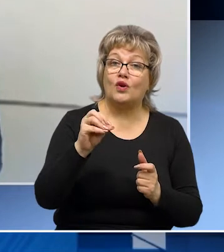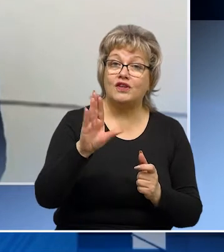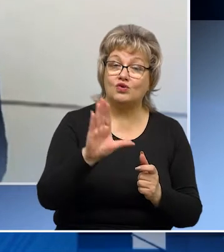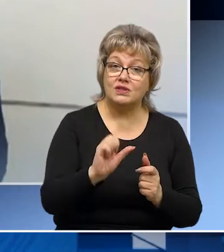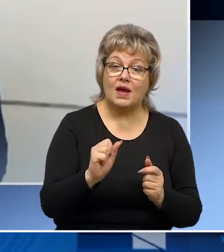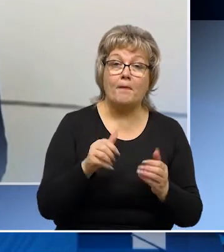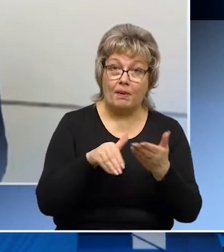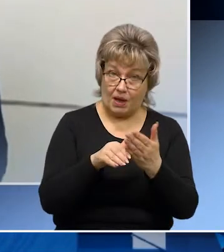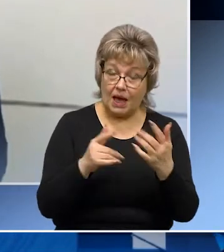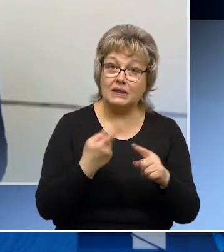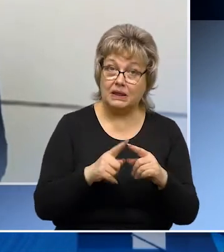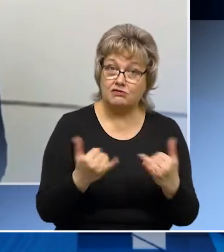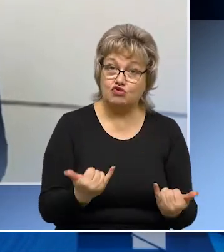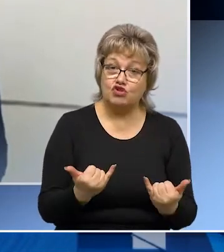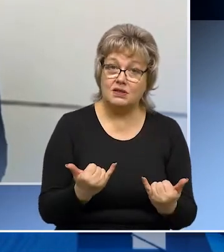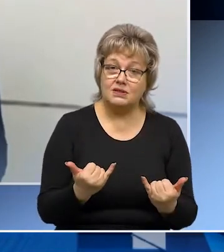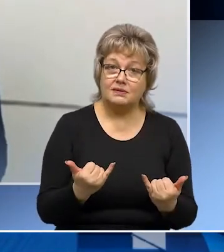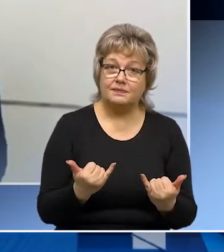помогает ли как-то вот прямо сейчас?